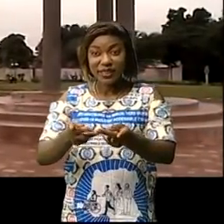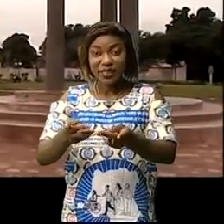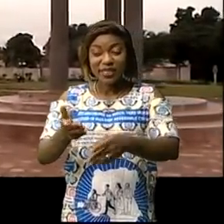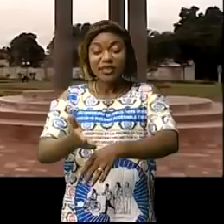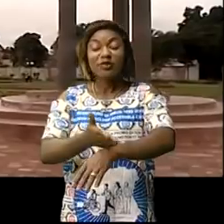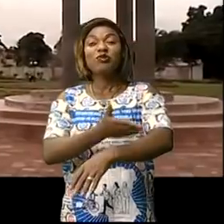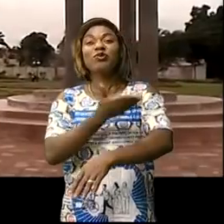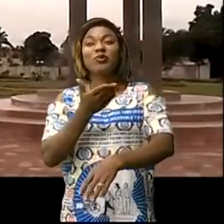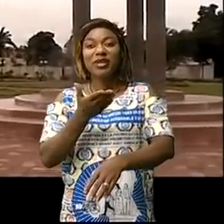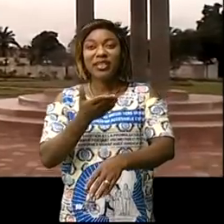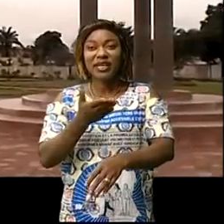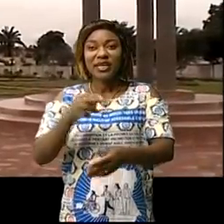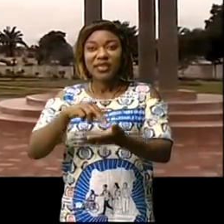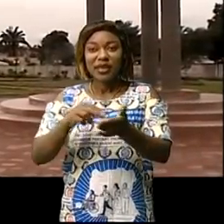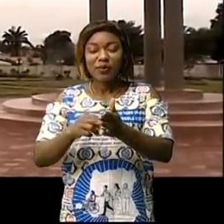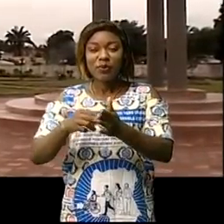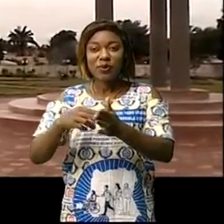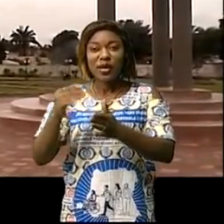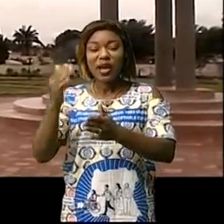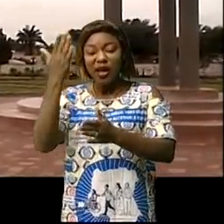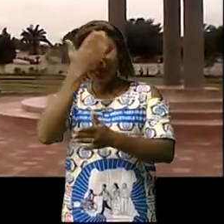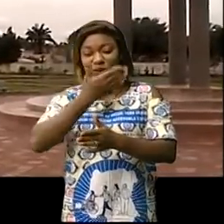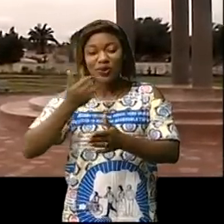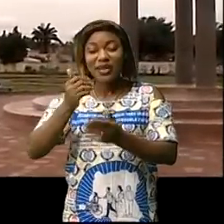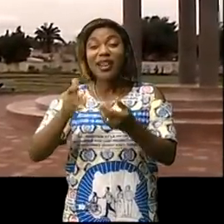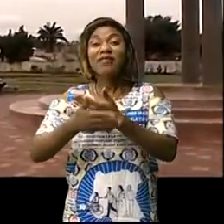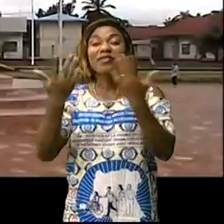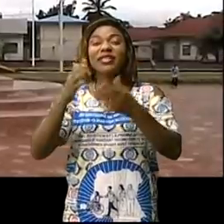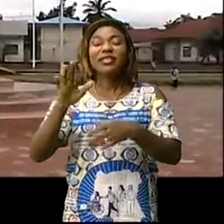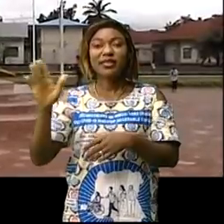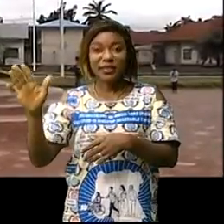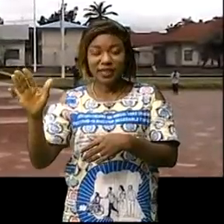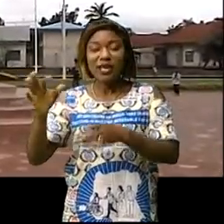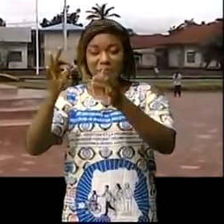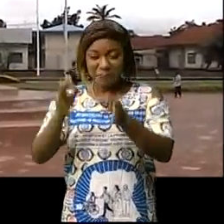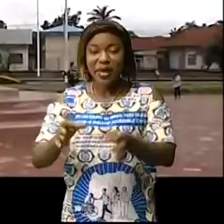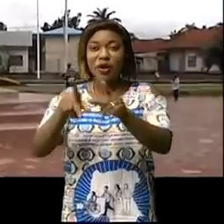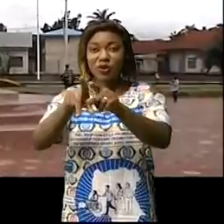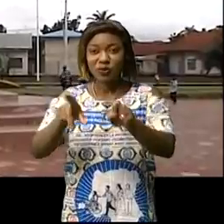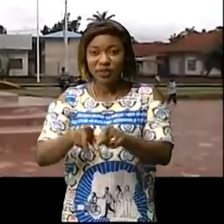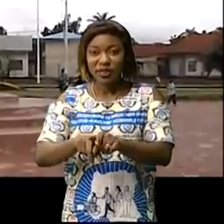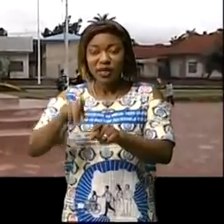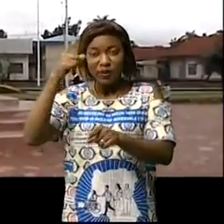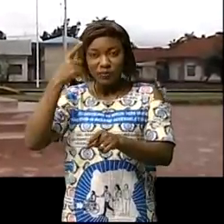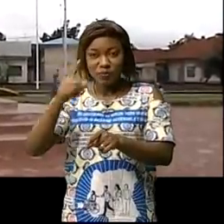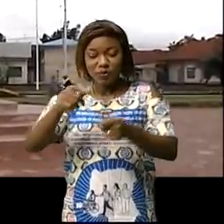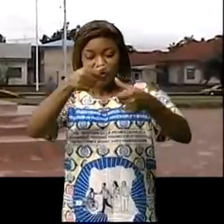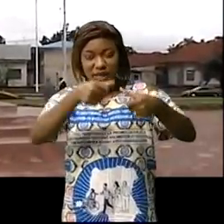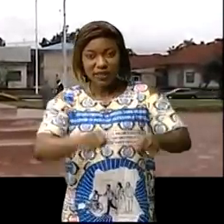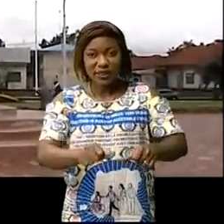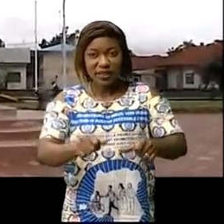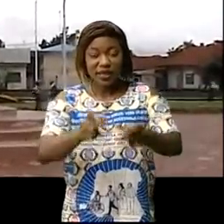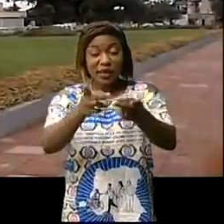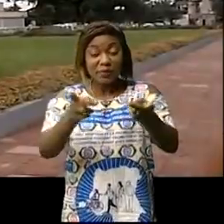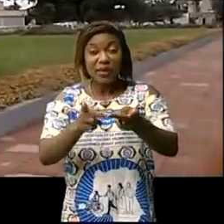pour l'embellissement de la ville province Kinshasa la capitale de la République démocratique du Congo mais surtout pour immortaliser un fait